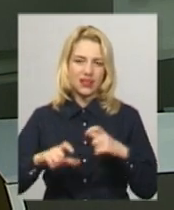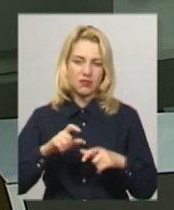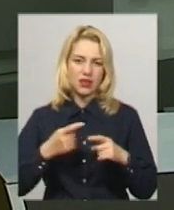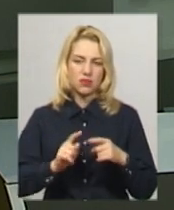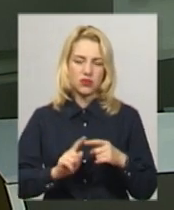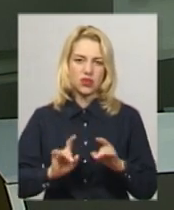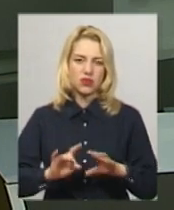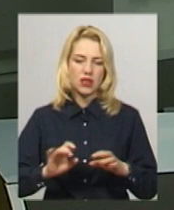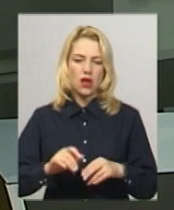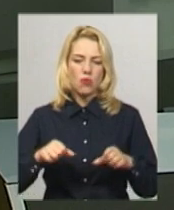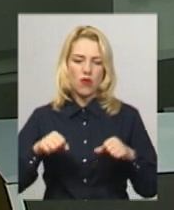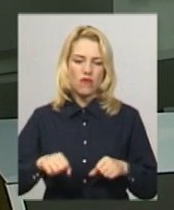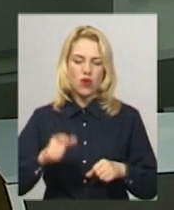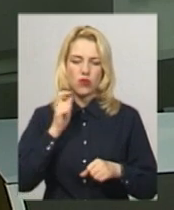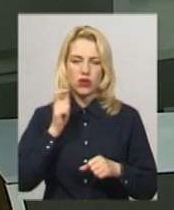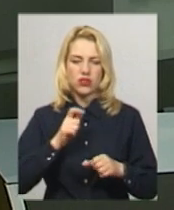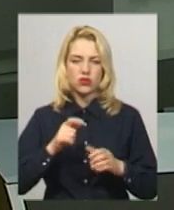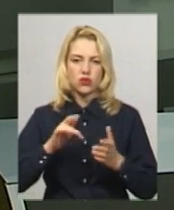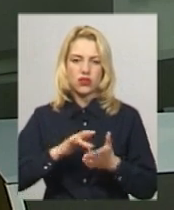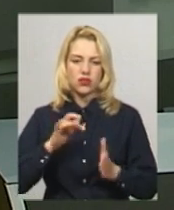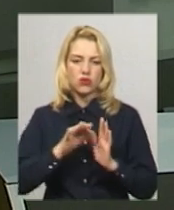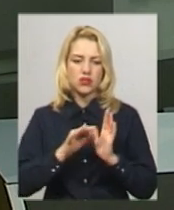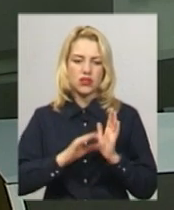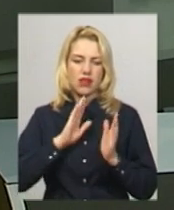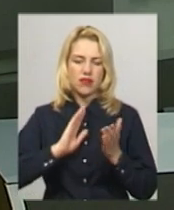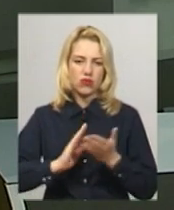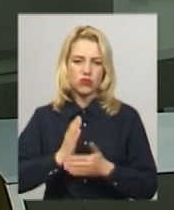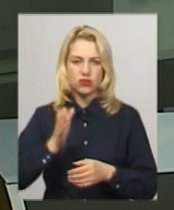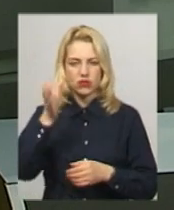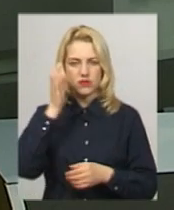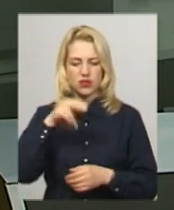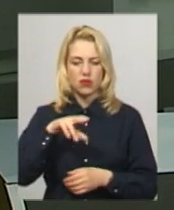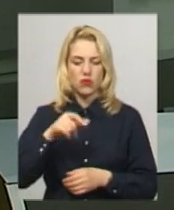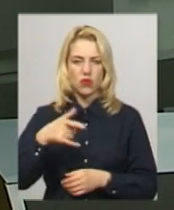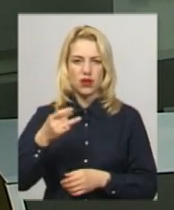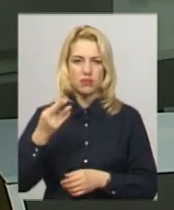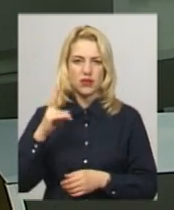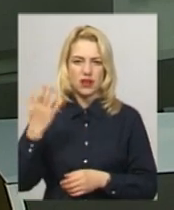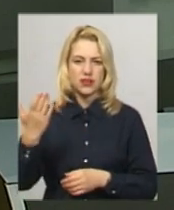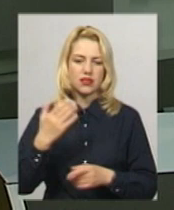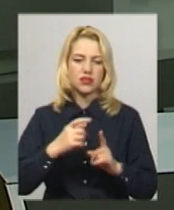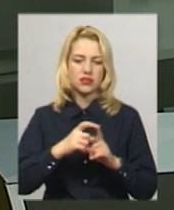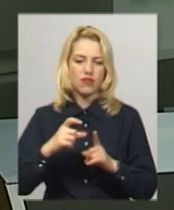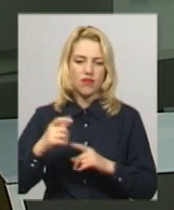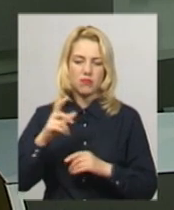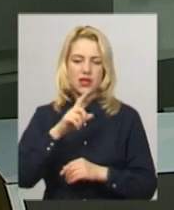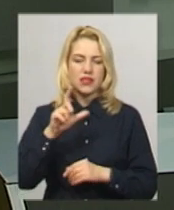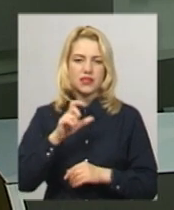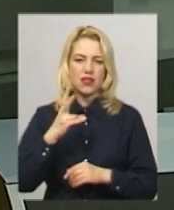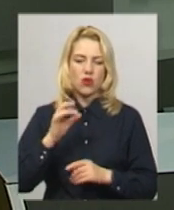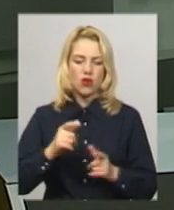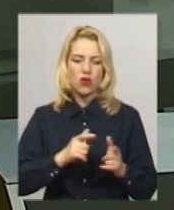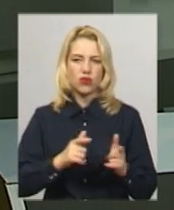Уповноважена Українського центру оцінювання якості освіти Лариса Погребняк. За її словами, до ЗНО у вищому навчальному закладі